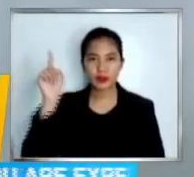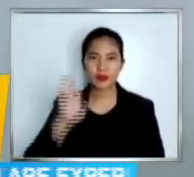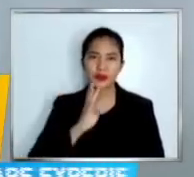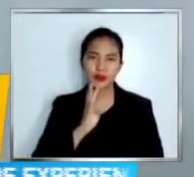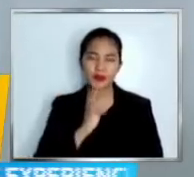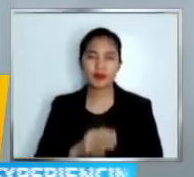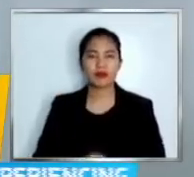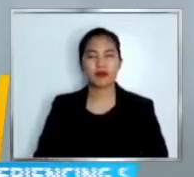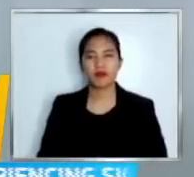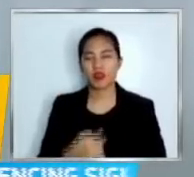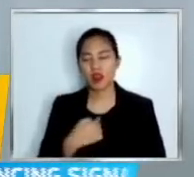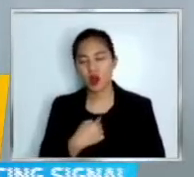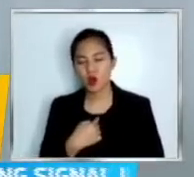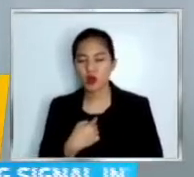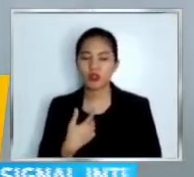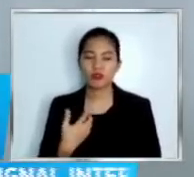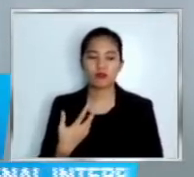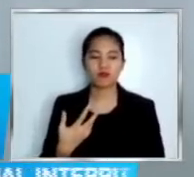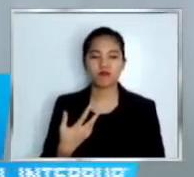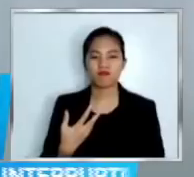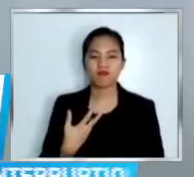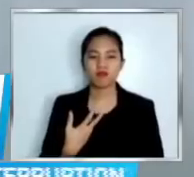financial ngayon.